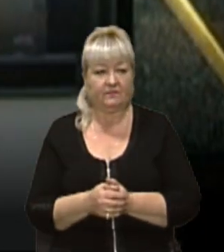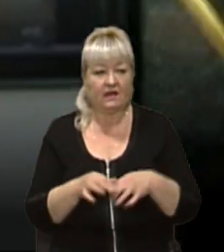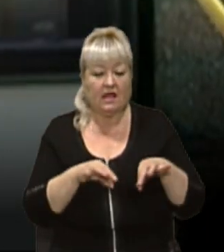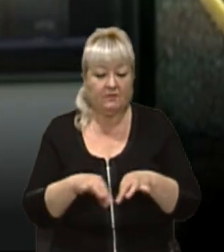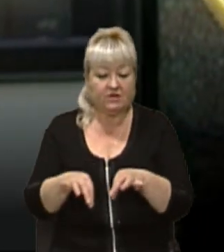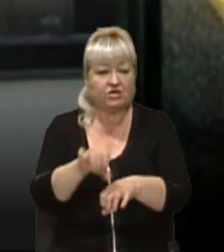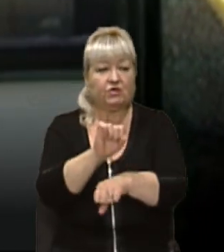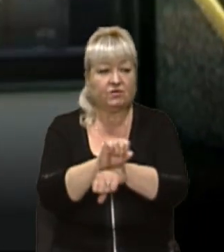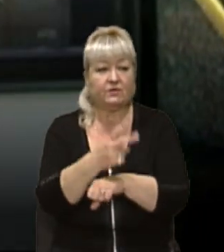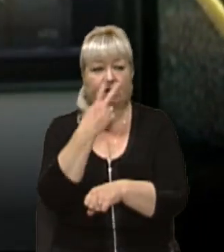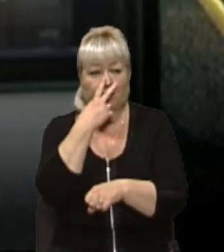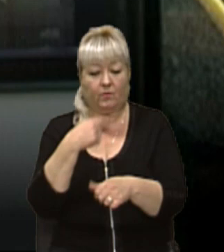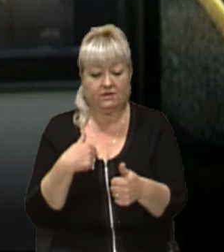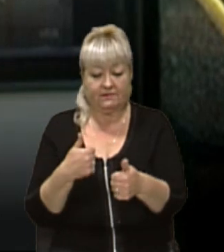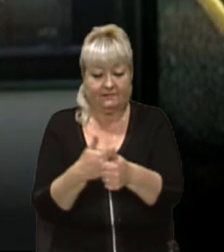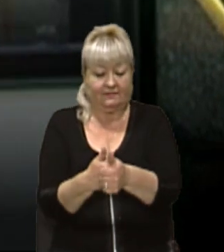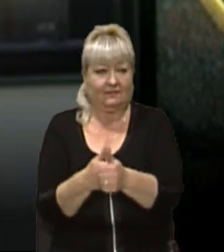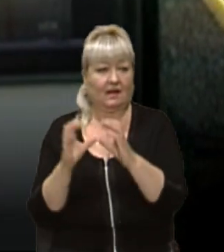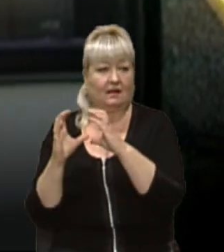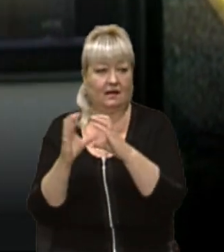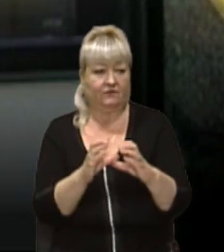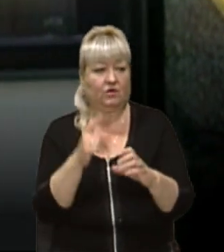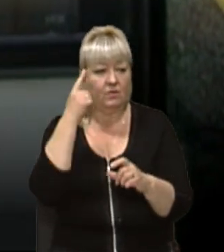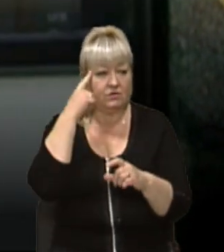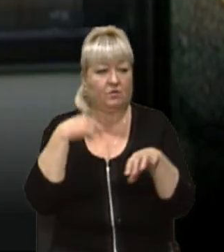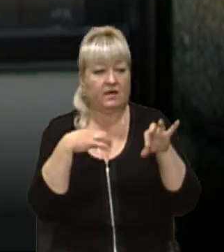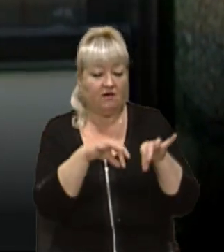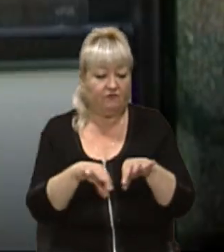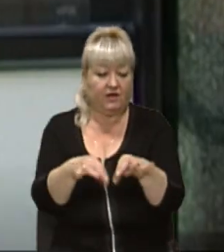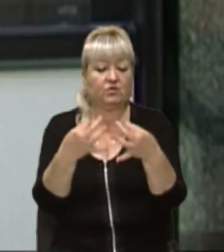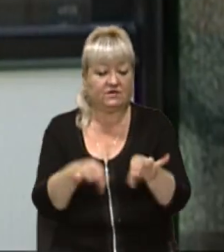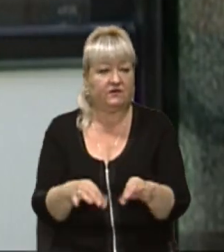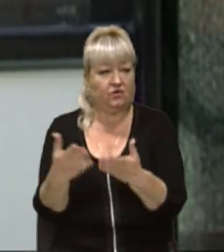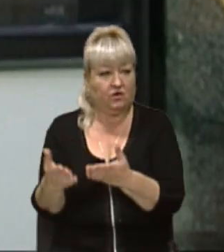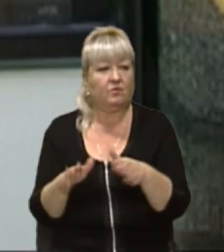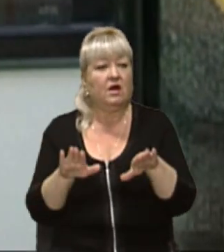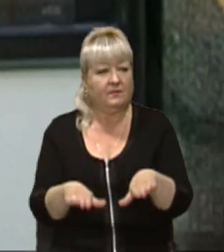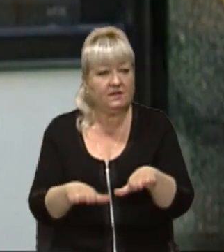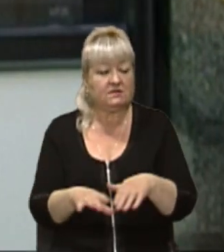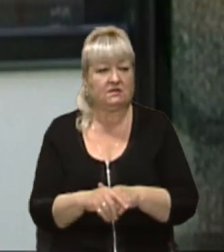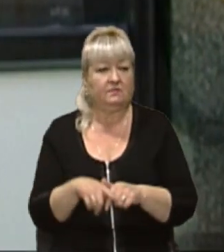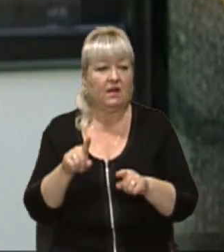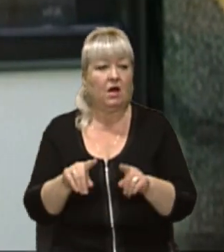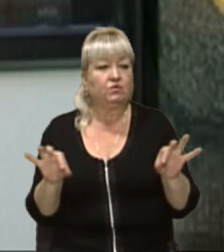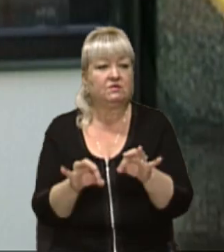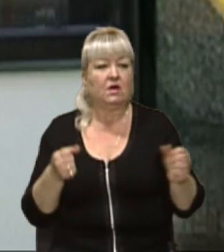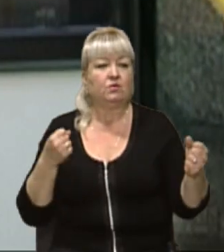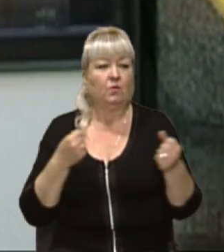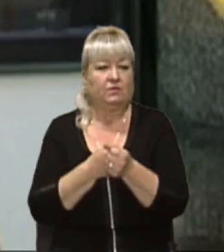побачив, що заїжджає автобус за мною. Думаю, виїду, якраз звільнюємо місце. І тут пішов удар.